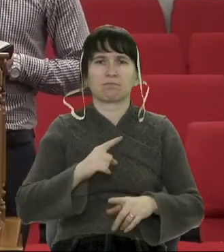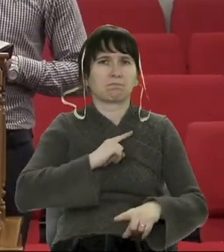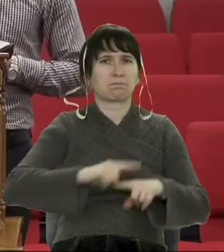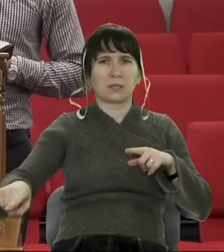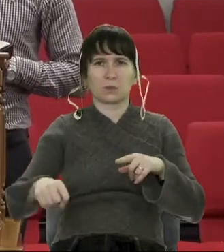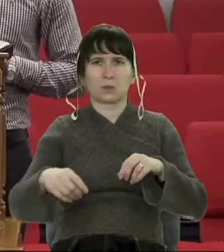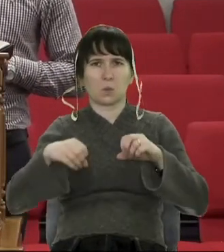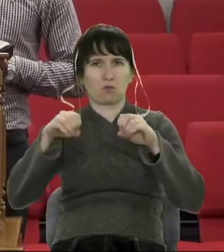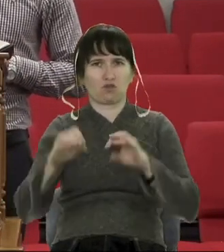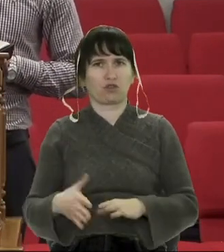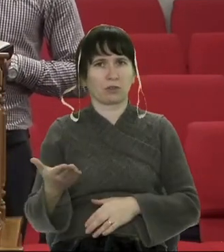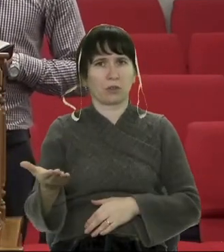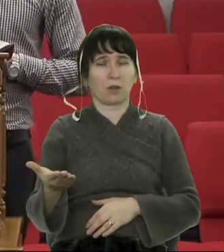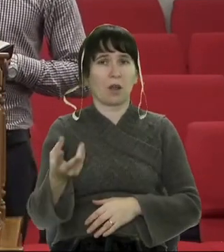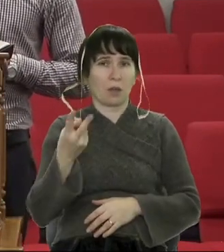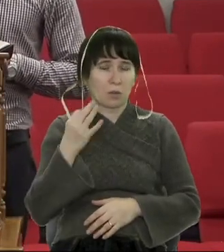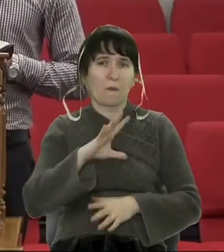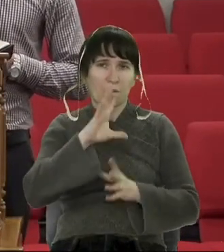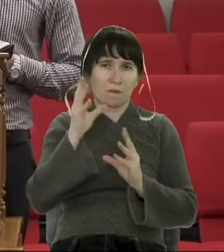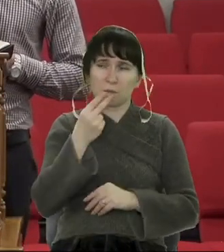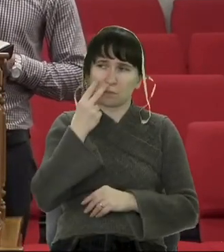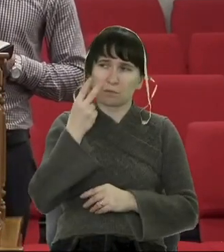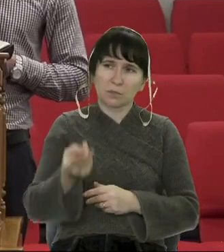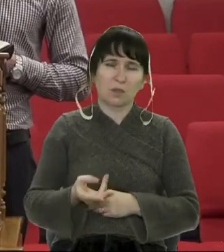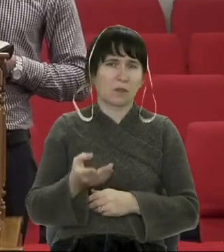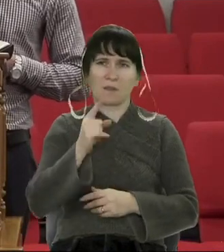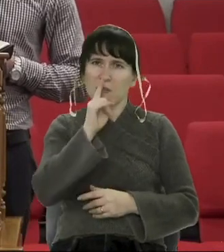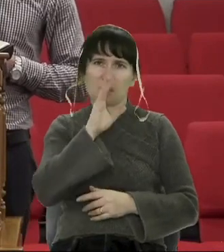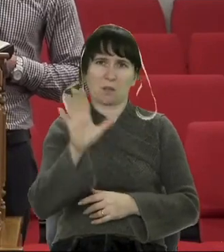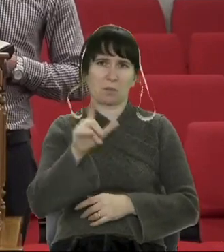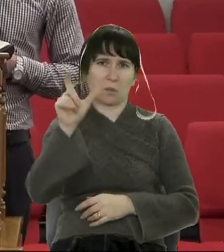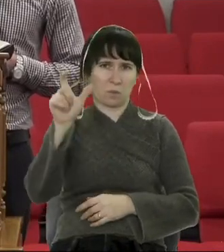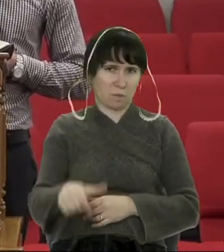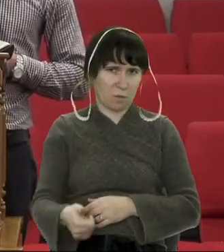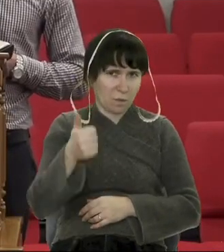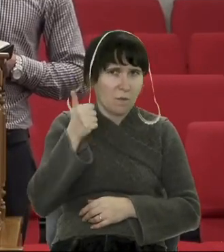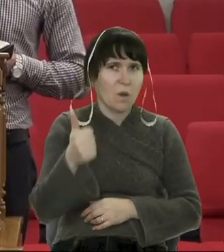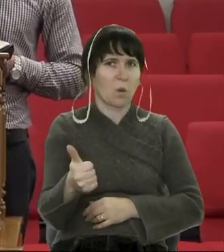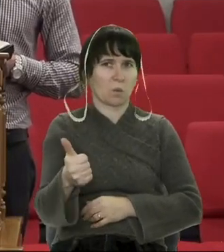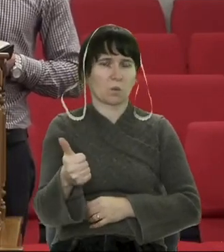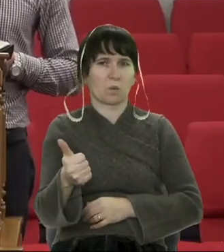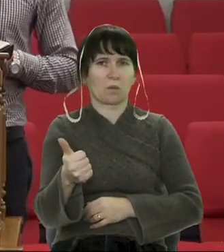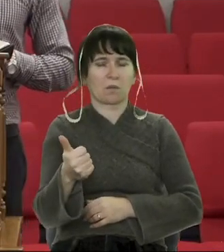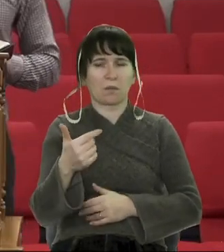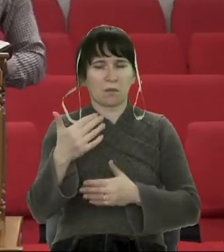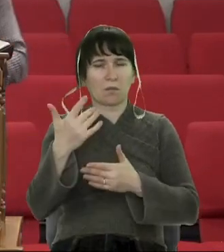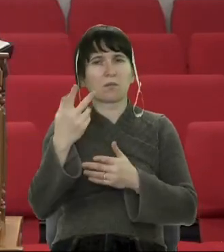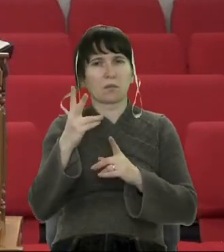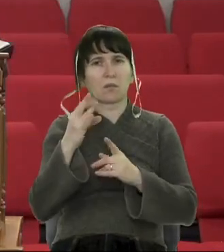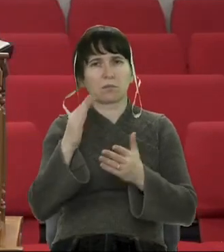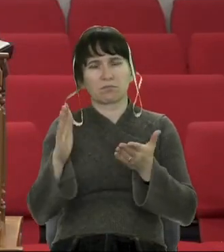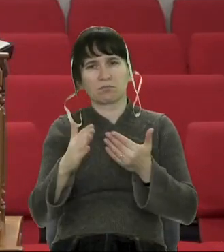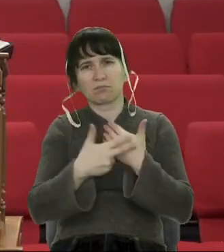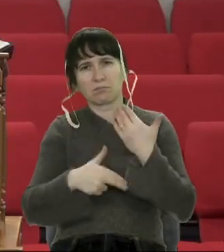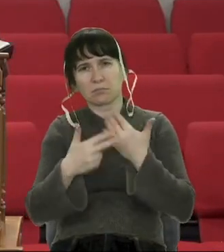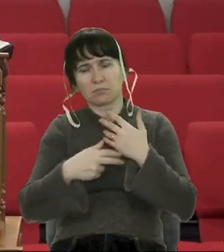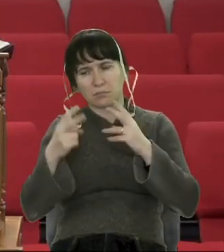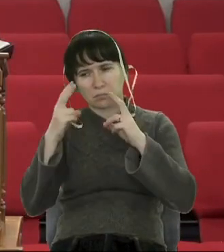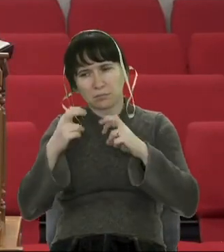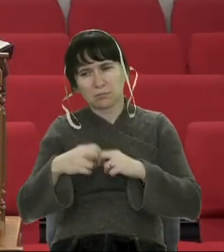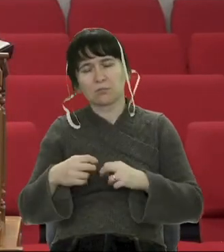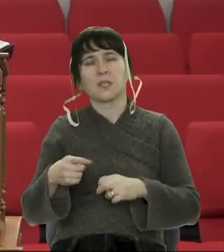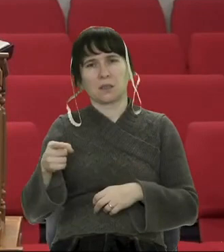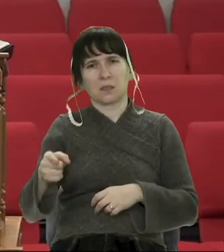сказати, що він хороша людина. Але в його житті і на сторінках писання ми можемо побачити, що він робив